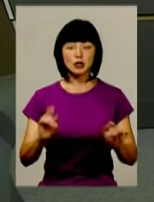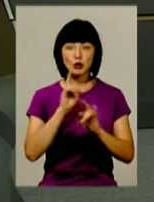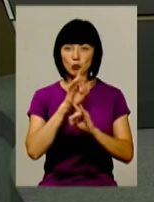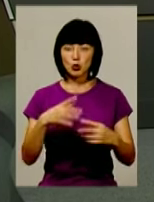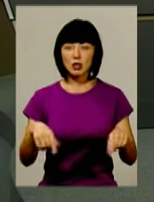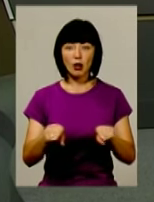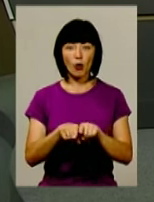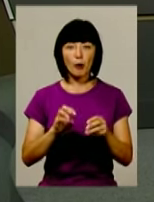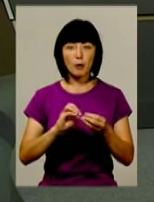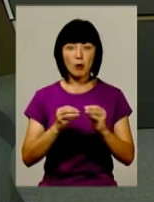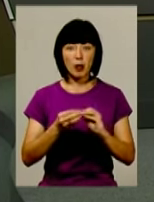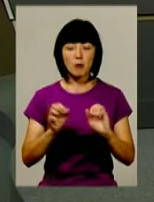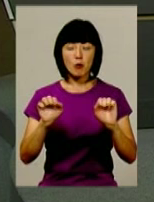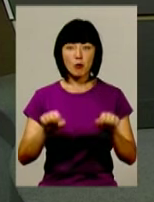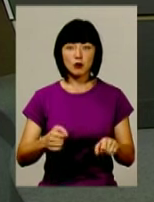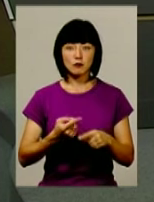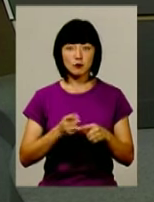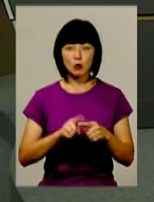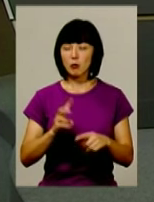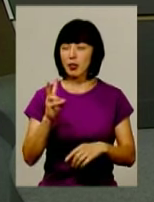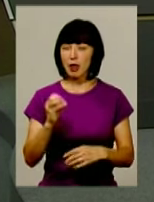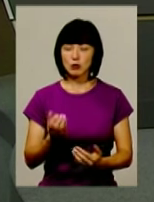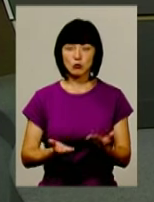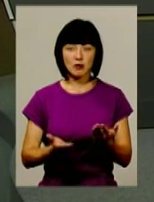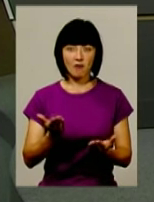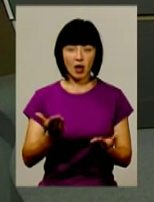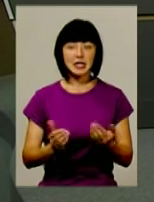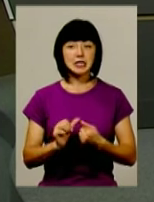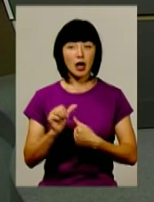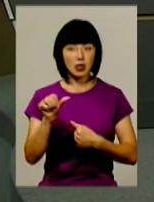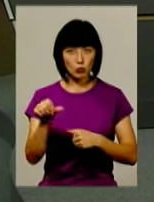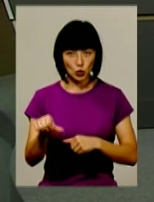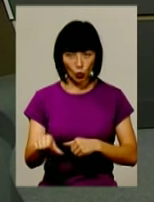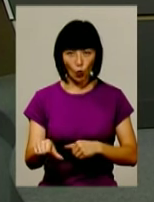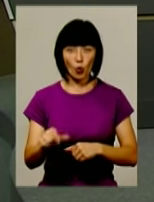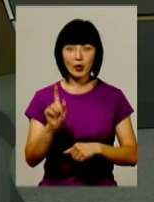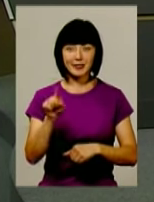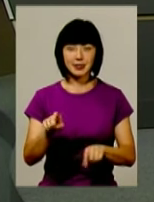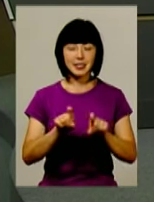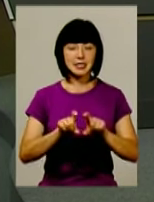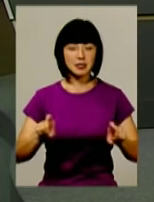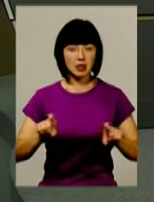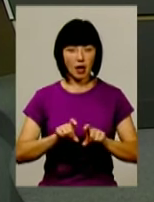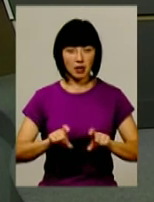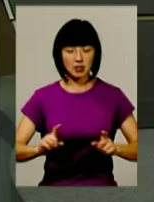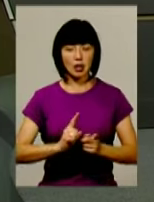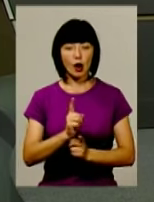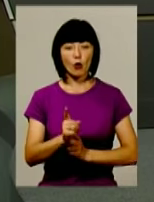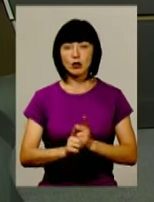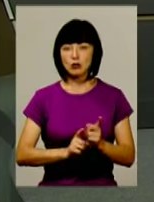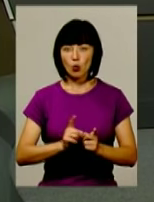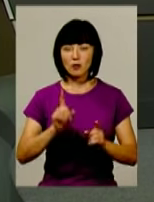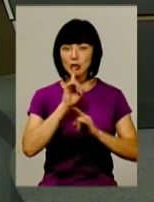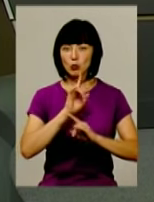такої проблеми, можете в цьому не сумніватися. Крім того, ті заклади, які реорганізовуються, які не будуть